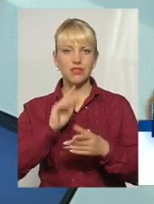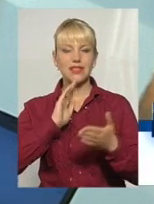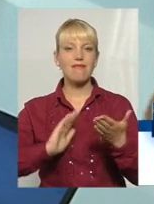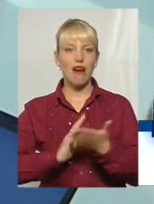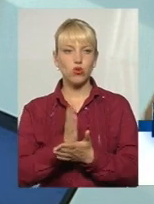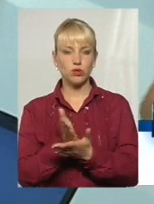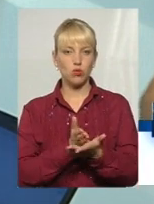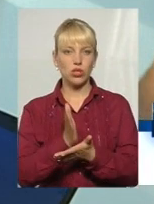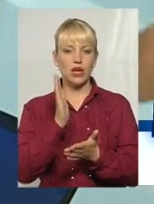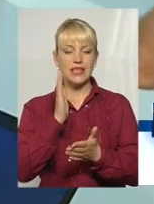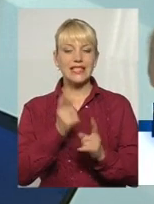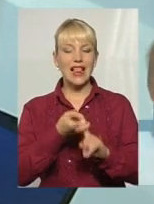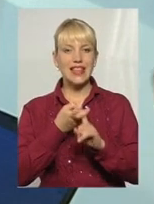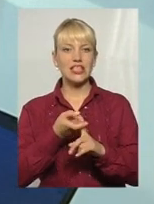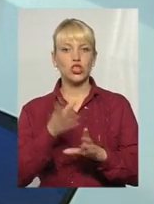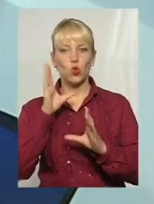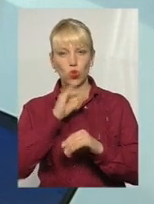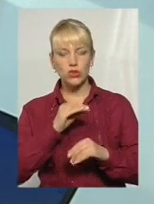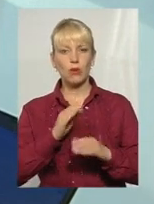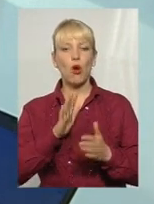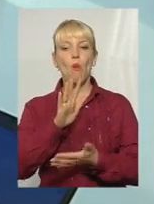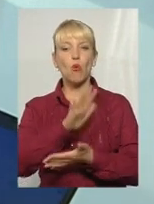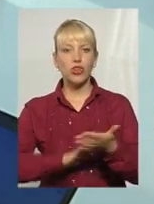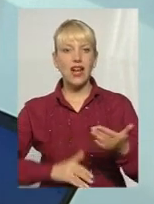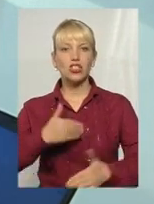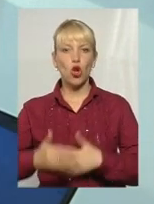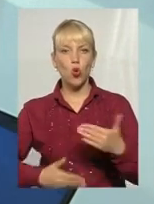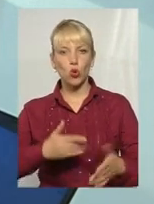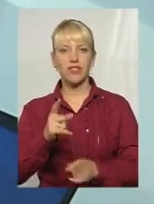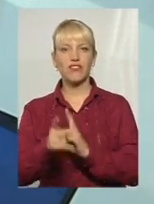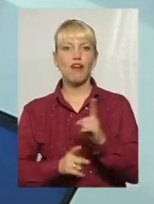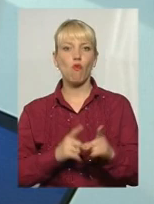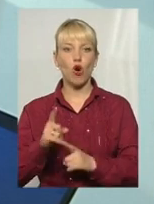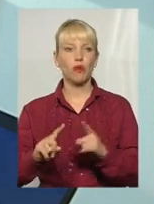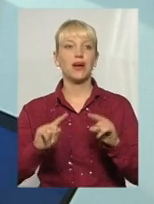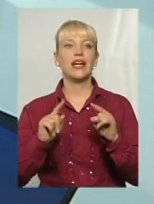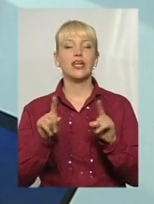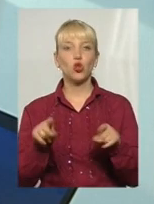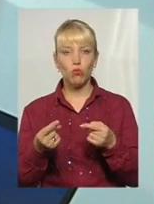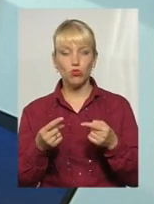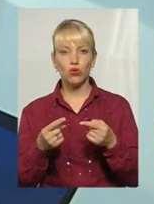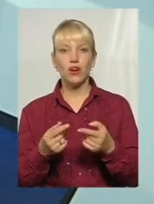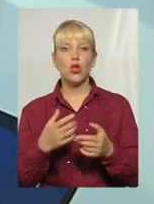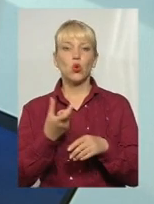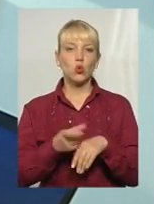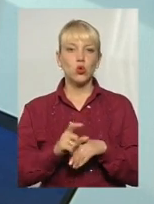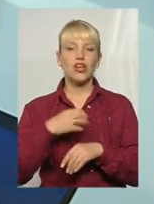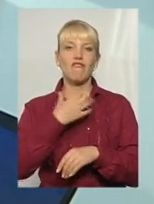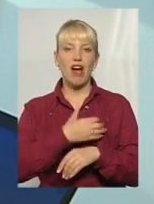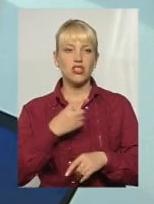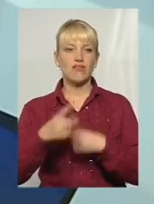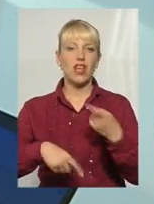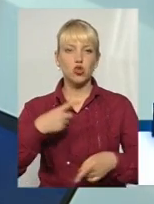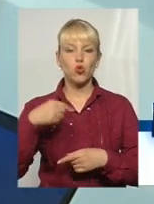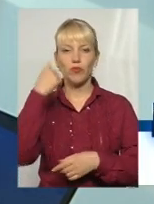послуги, залежить успіх подальших кроків у реформі. Тому дуже важливо наступний рік